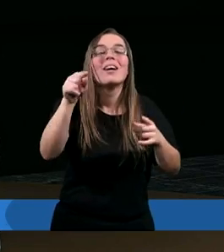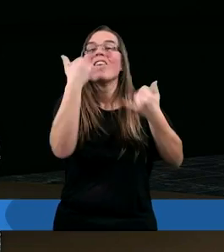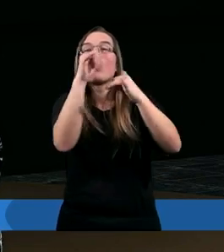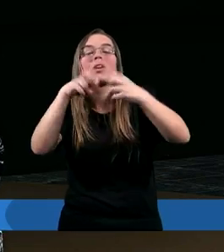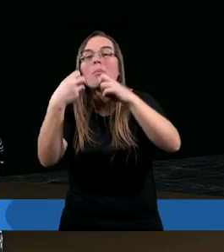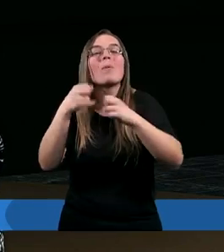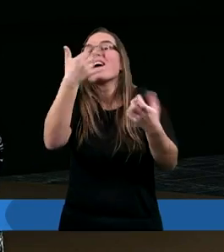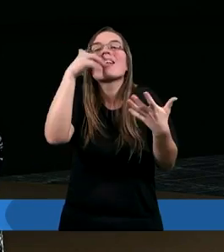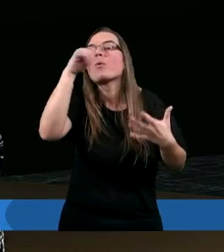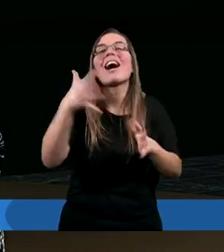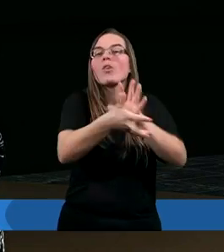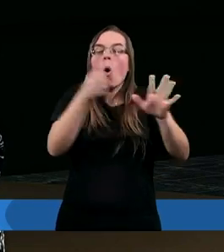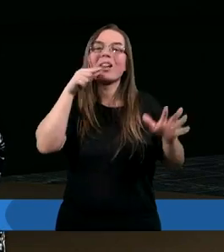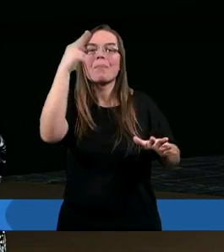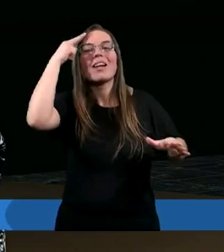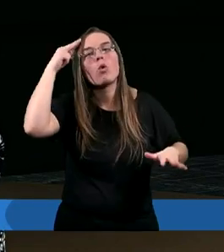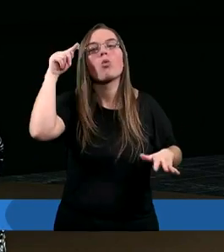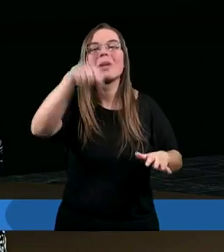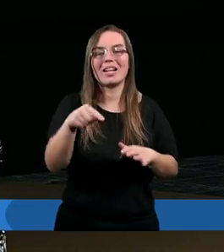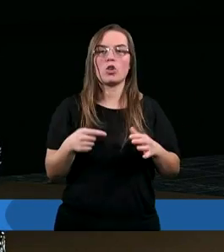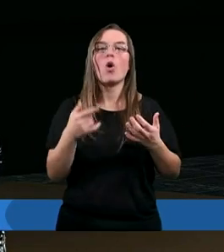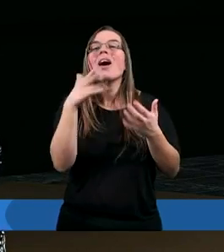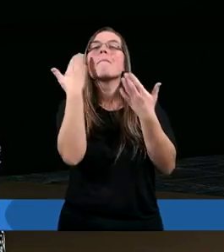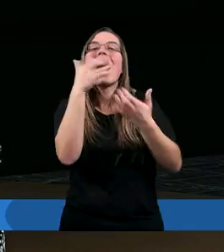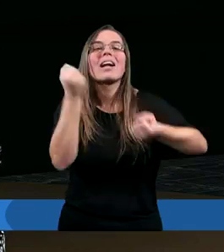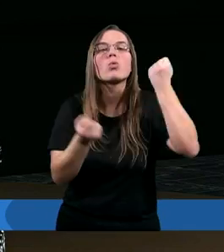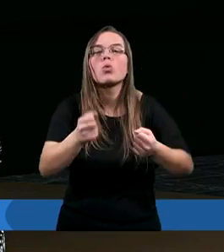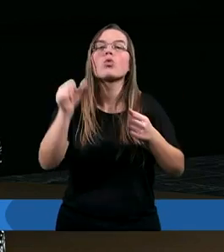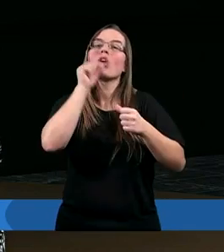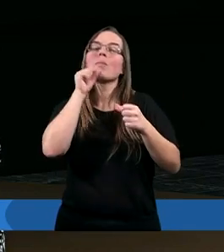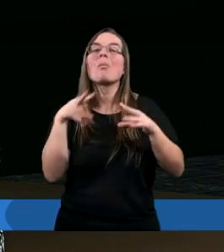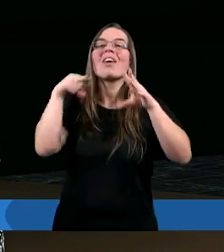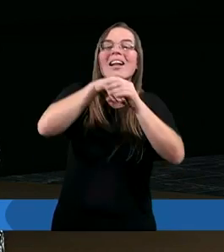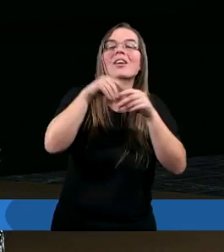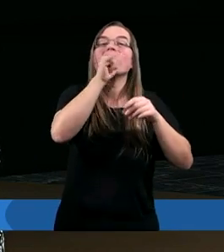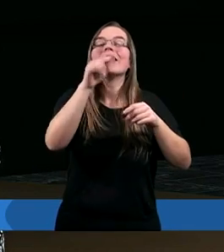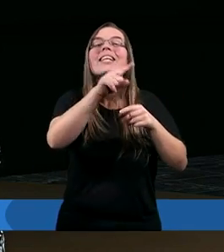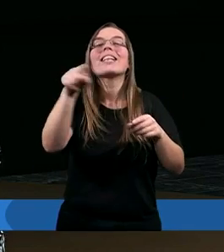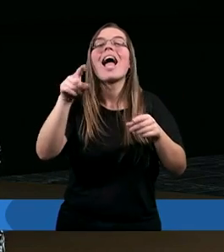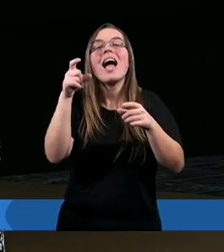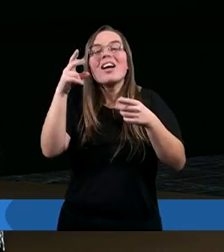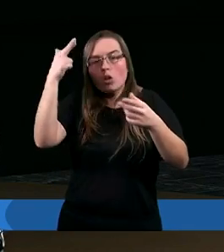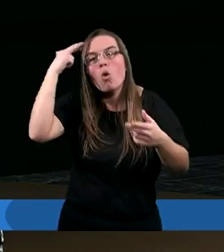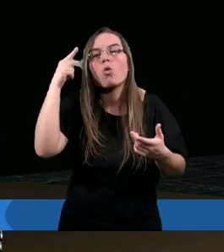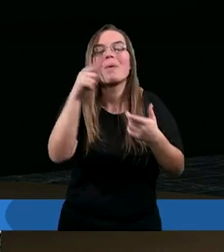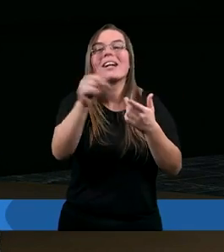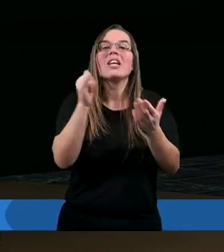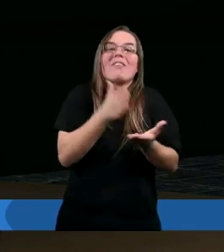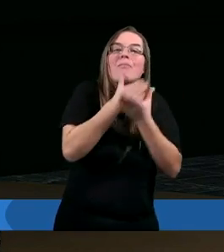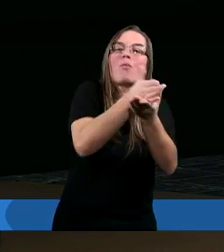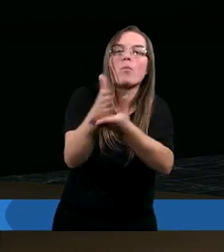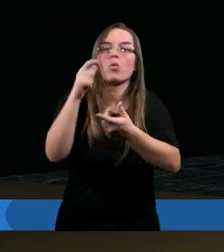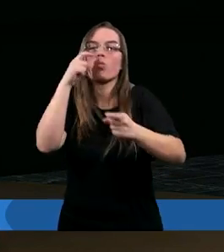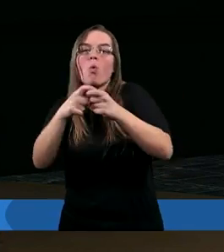w różnych trudnościach, w różnym cierpieniu. Bardzo trudno jest podejść we właściwy sposób do takiej osoby. Ja wiem, że